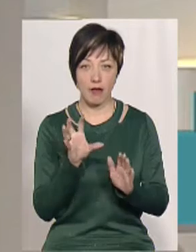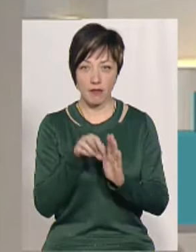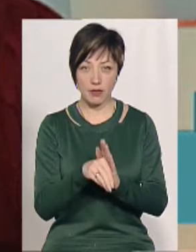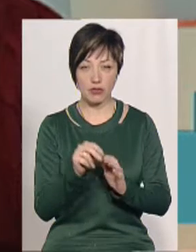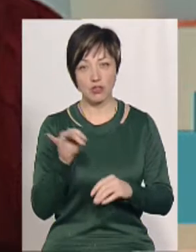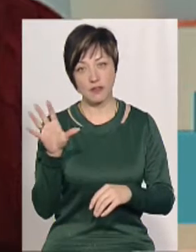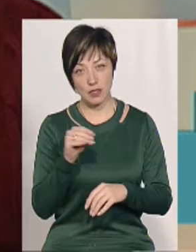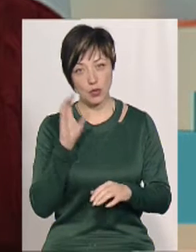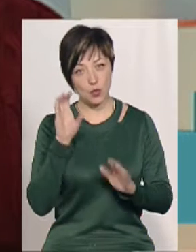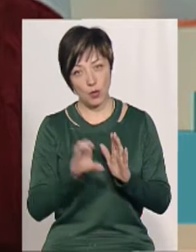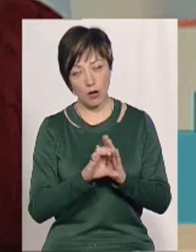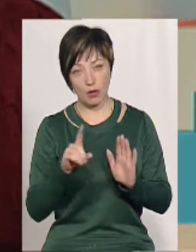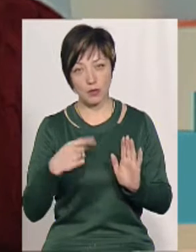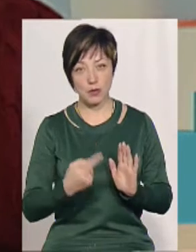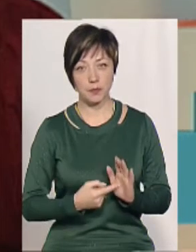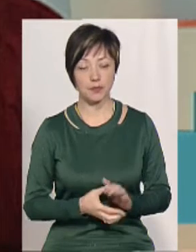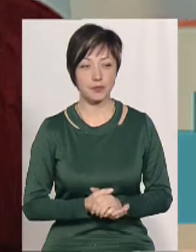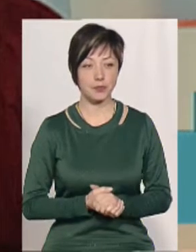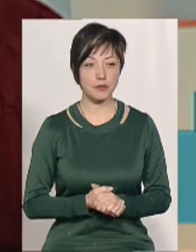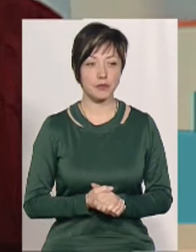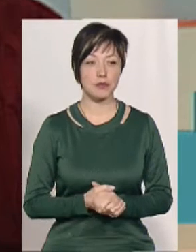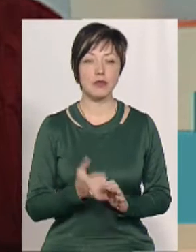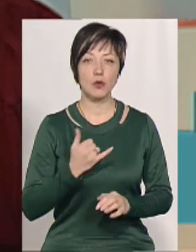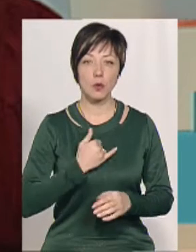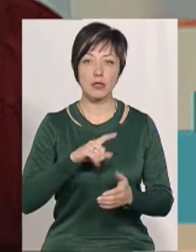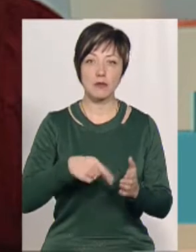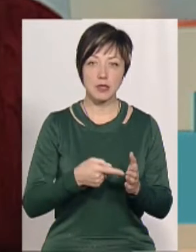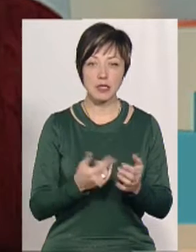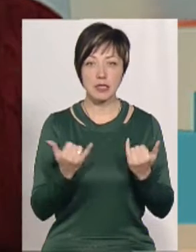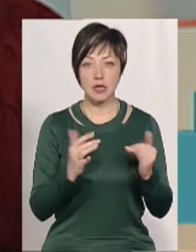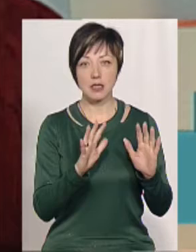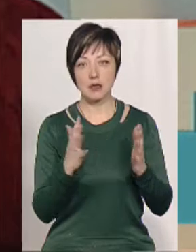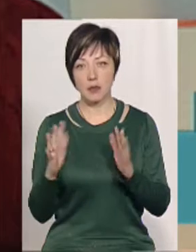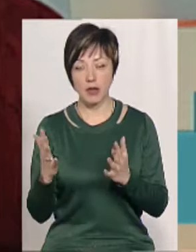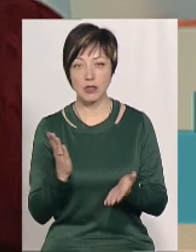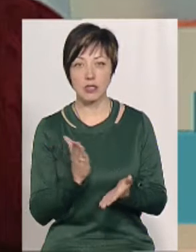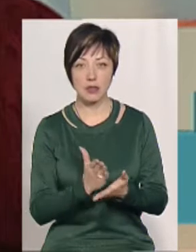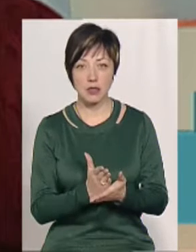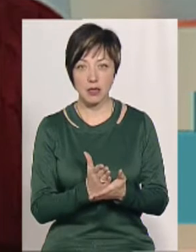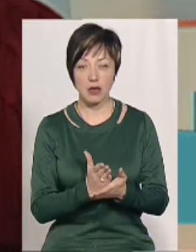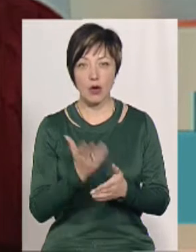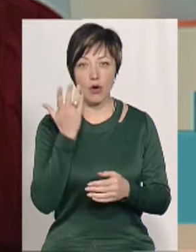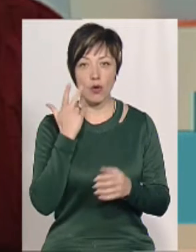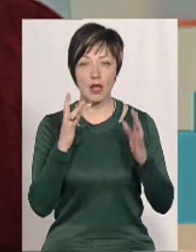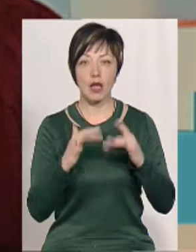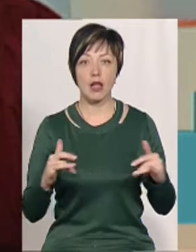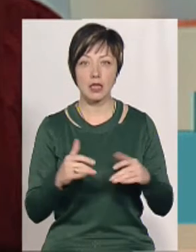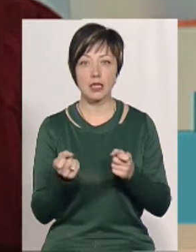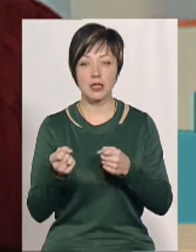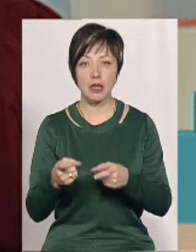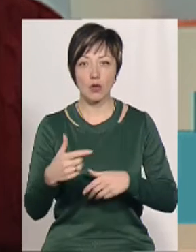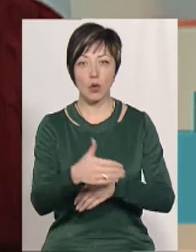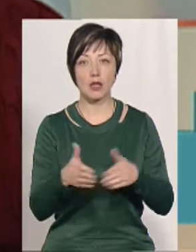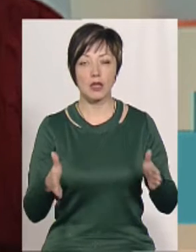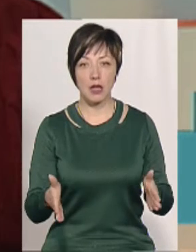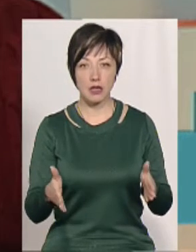в. Чи всі дослухаються? В нас і по місту деколи, зараз трапляються випадки, коли ялинки кидають